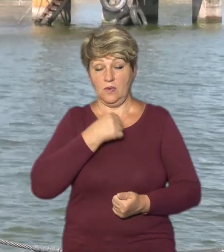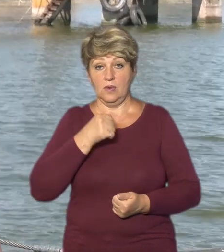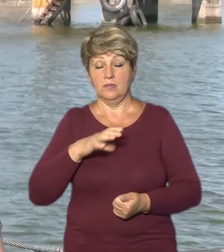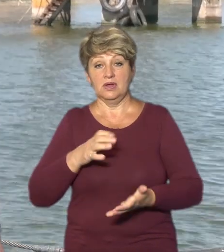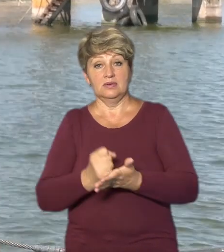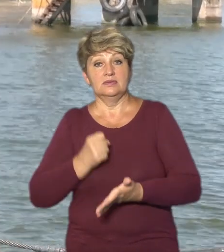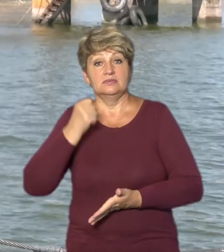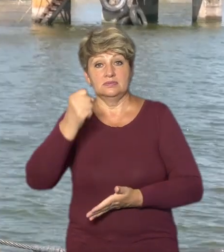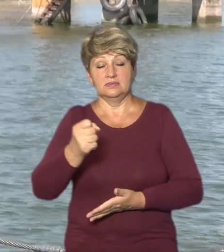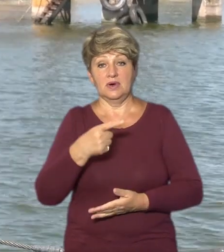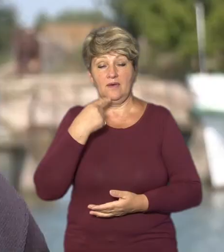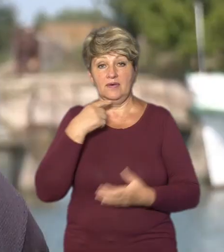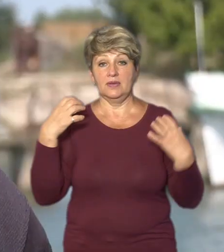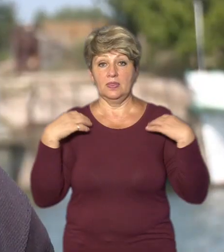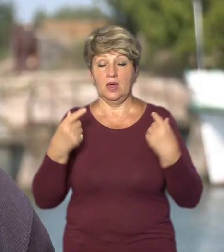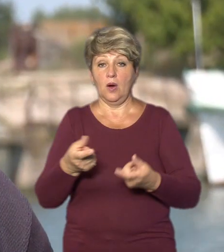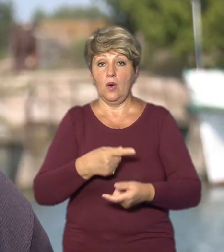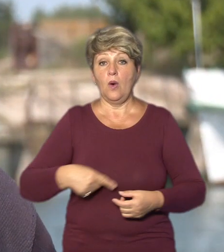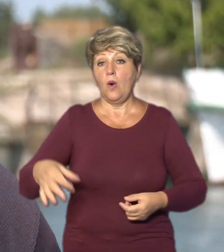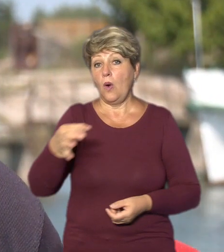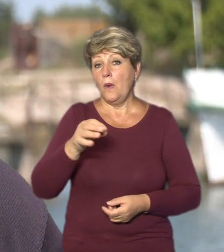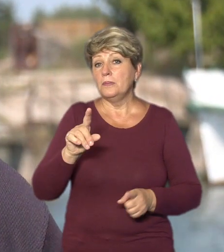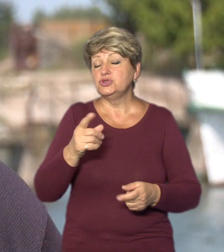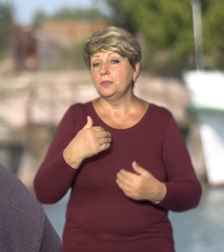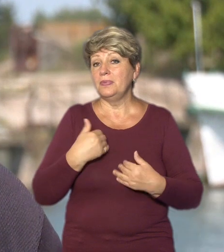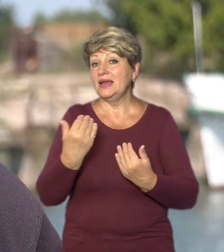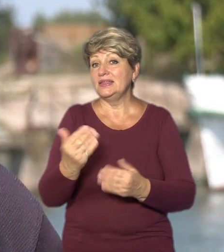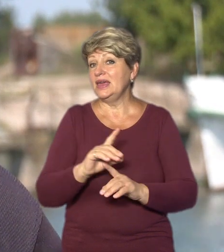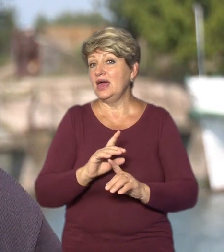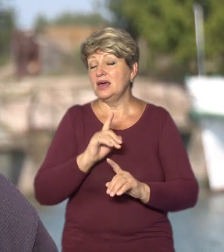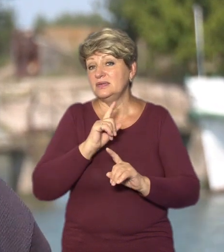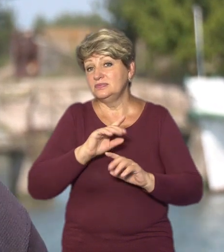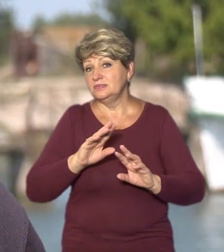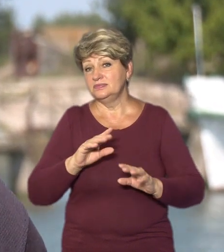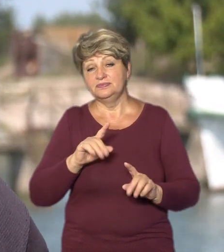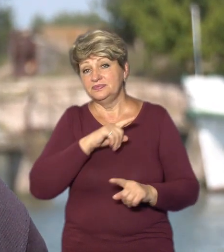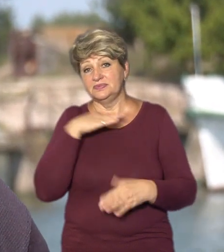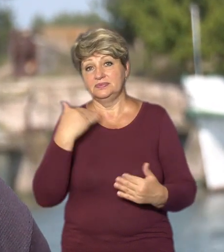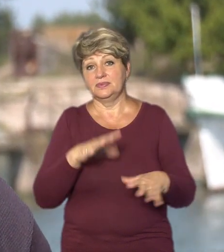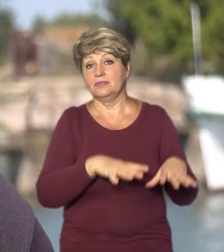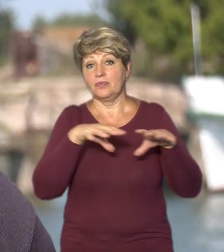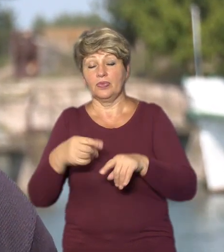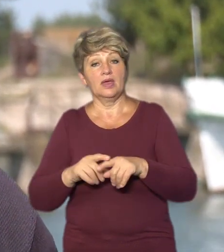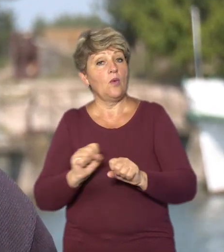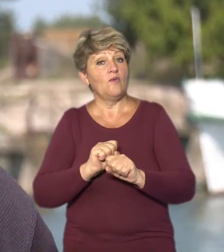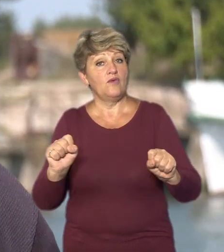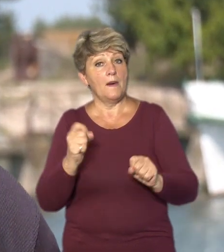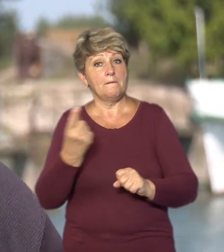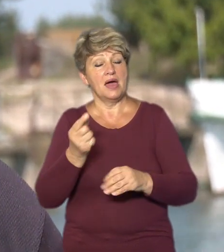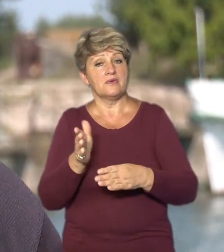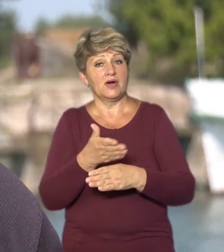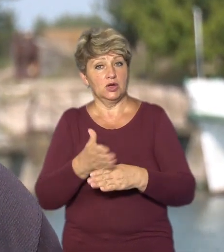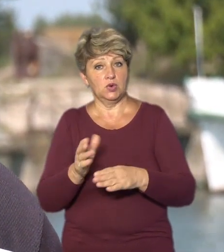області Андрій Даник. Чому ми не стали його транспортувати? Це, по-перше, вибухонебезпечний предмет першої категорії,